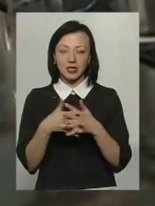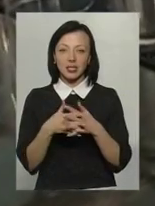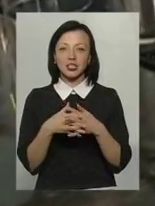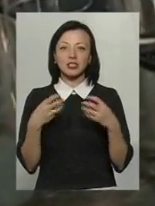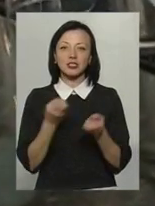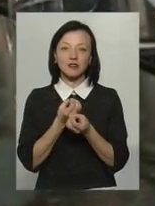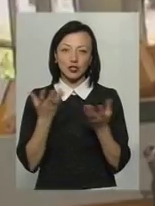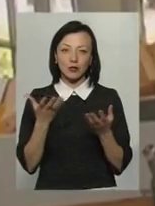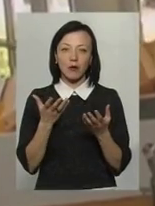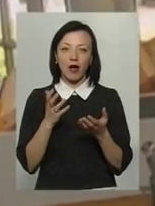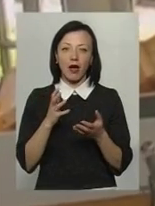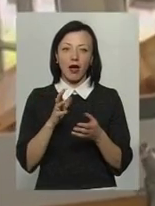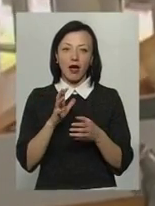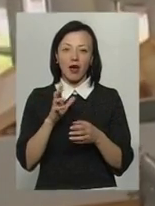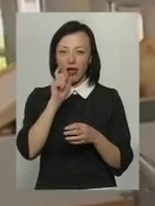лимонним соком.